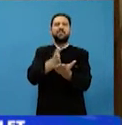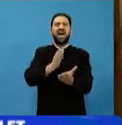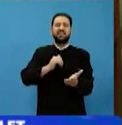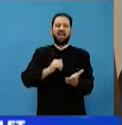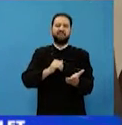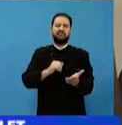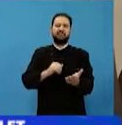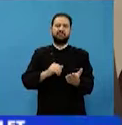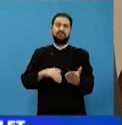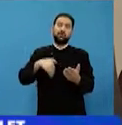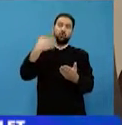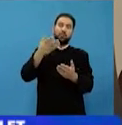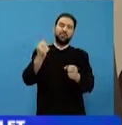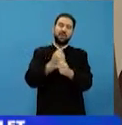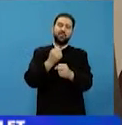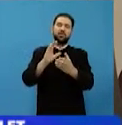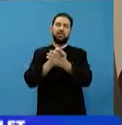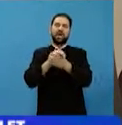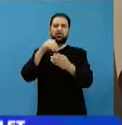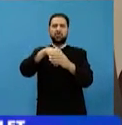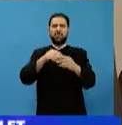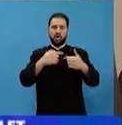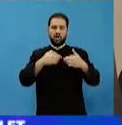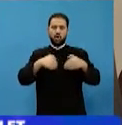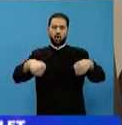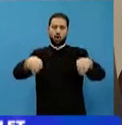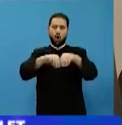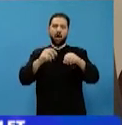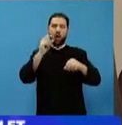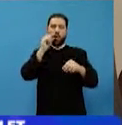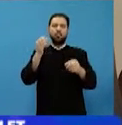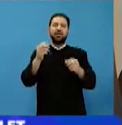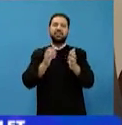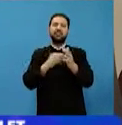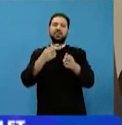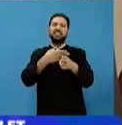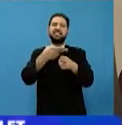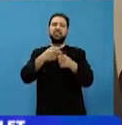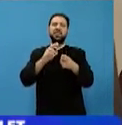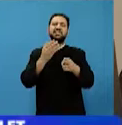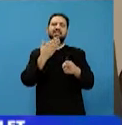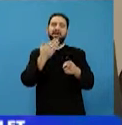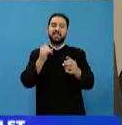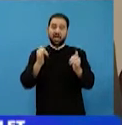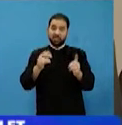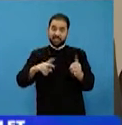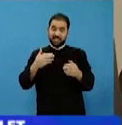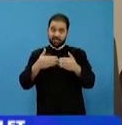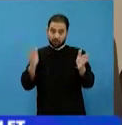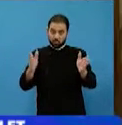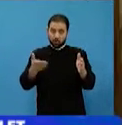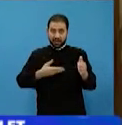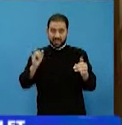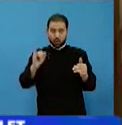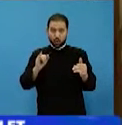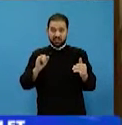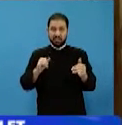După ce am făcut pace în noi, omul trebuie să se curețe de păcate. Acesta este începutul Părinte Ionuț